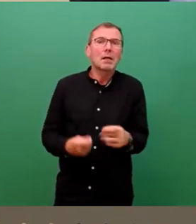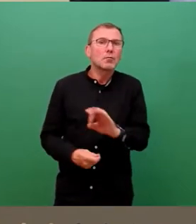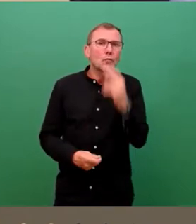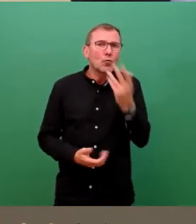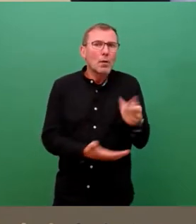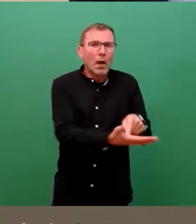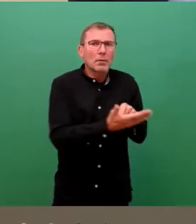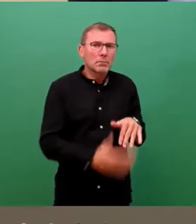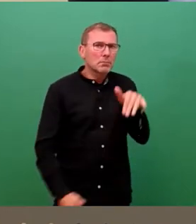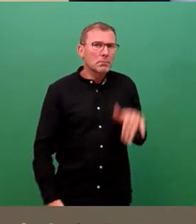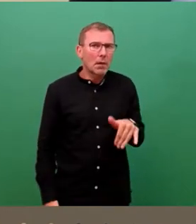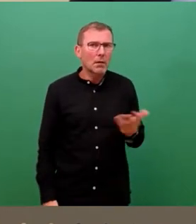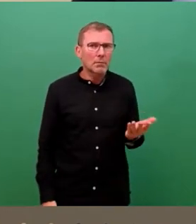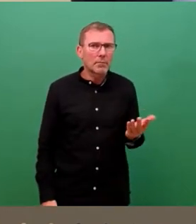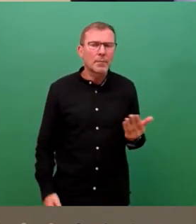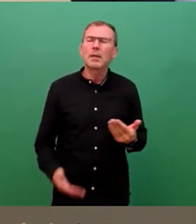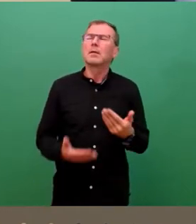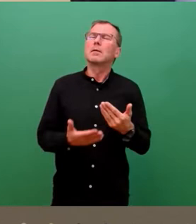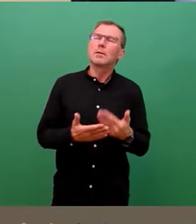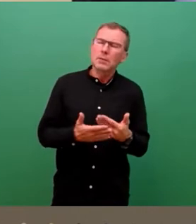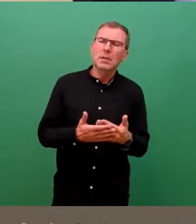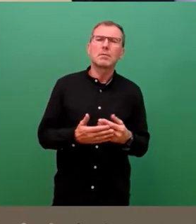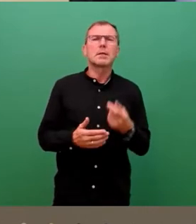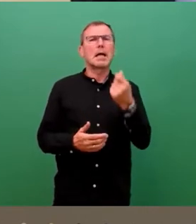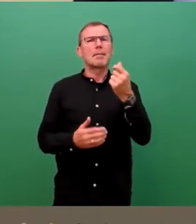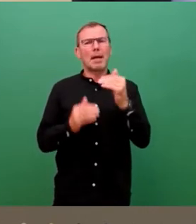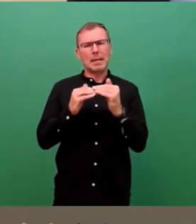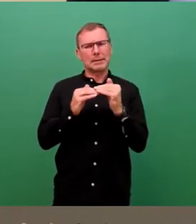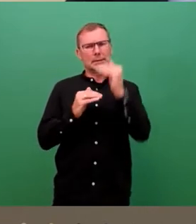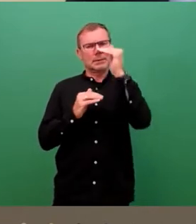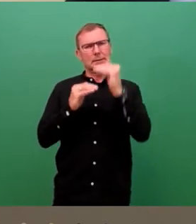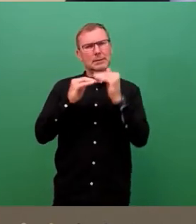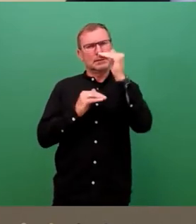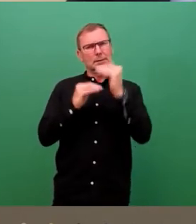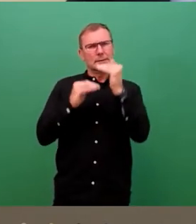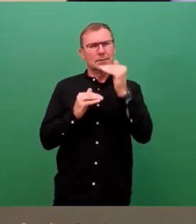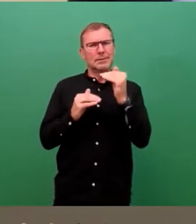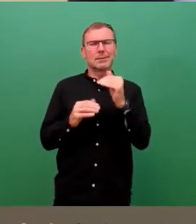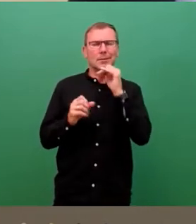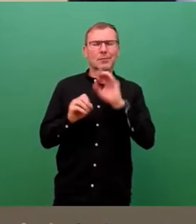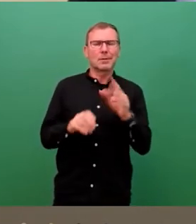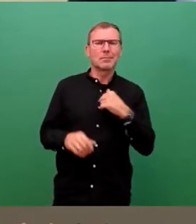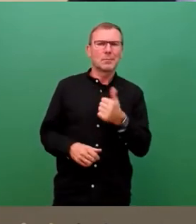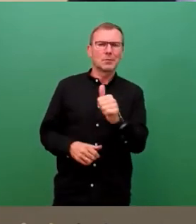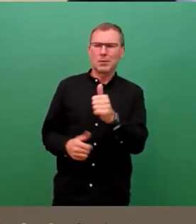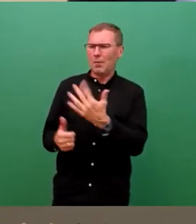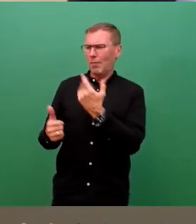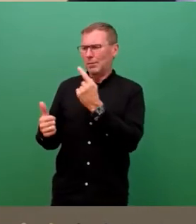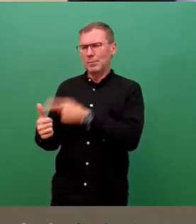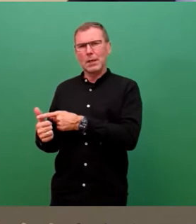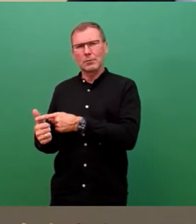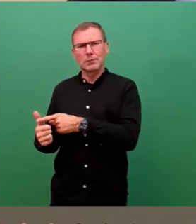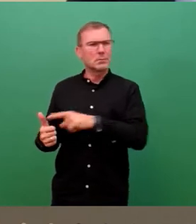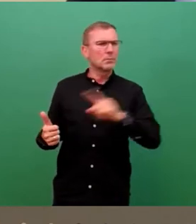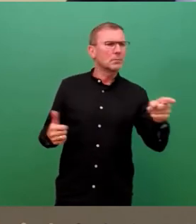haben und dementsprechend sind auch die Preisspanne, die dafür aufzuwenden sind, die wird im Moment geschätzt zwischen 75.000 und einer halben Million,